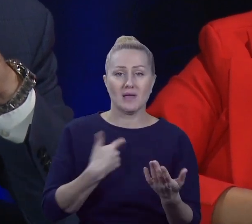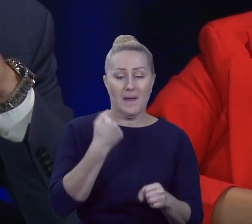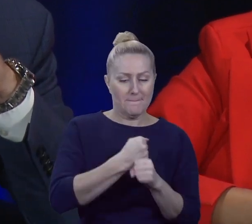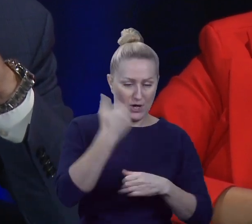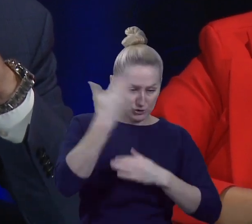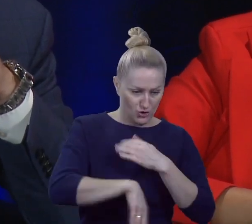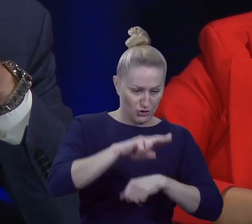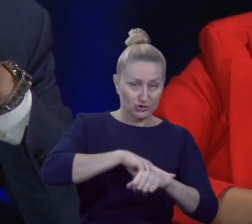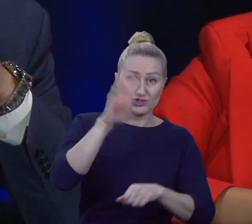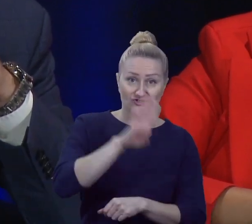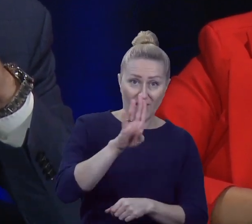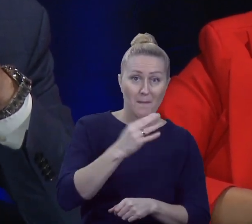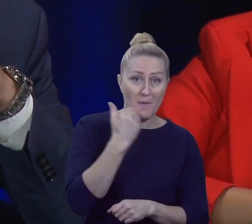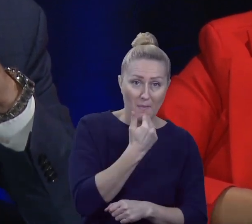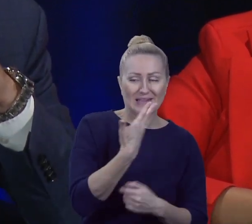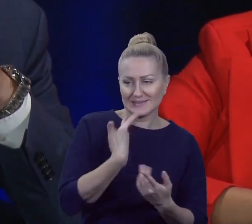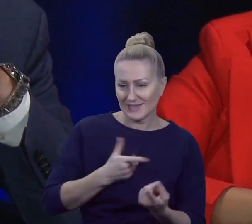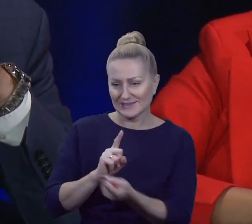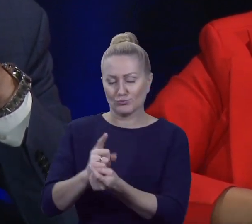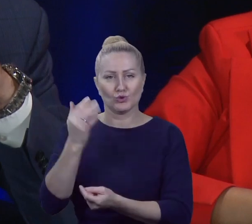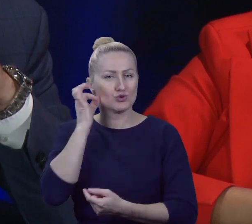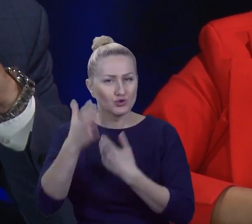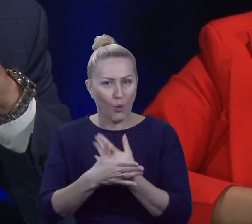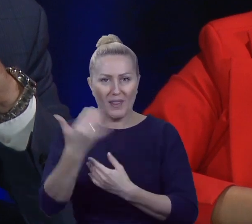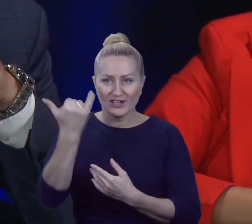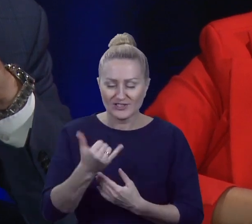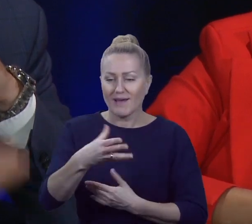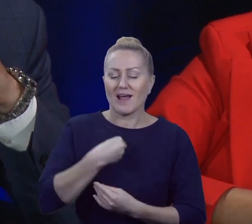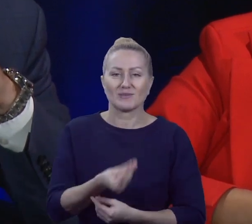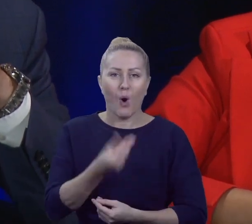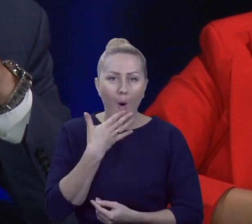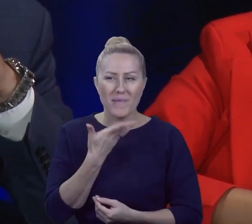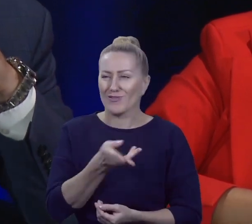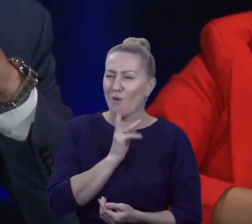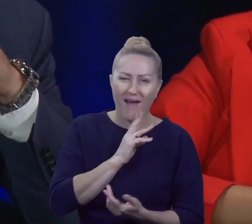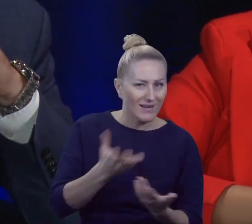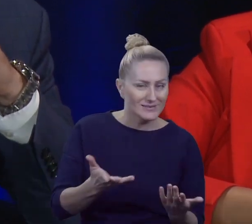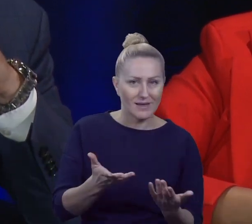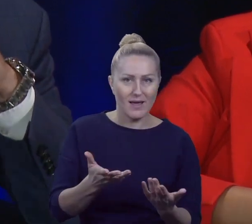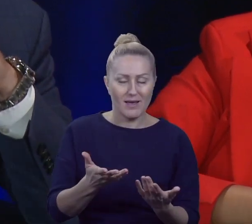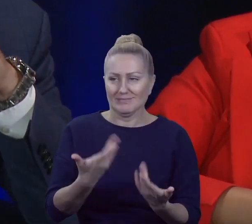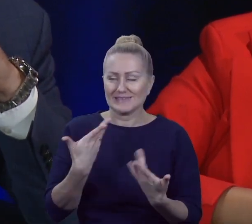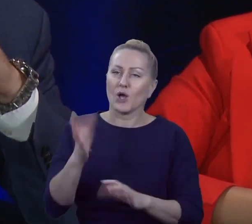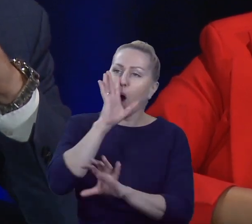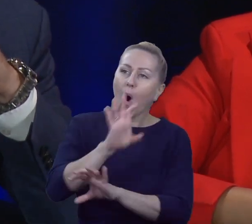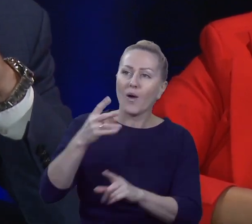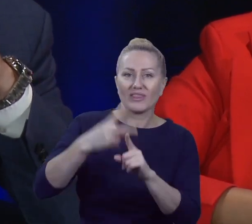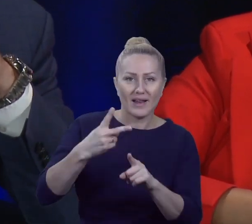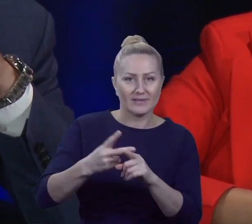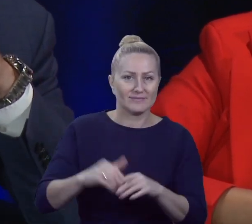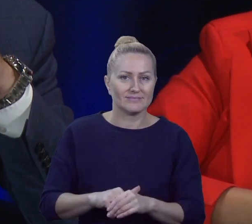16. chciałbym spotkać się z żoną, z dzieckiem, zjeść razem obiad czy kolację, obejrzeć telewizję,